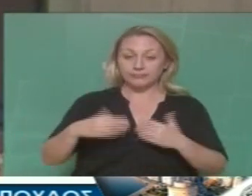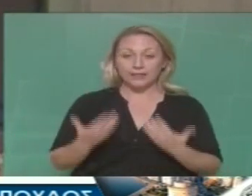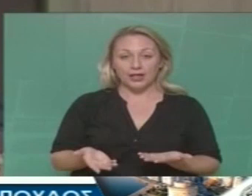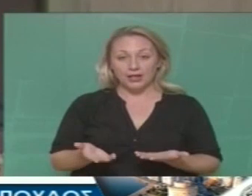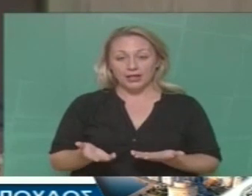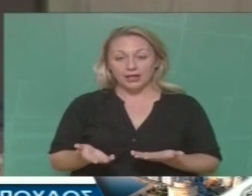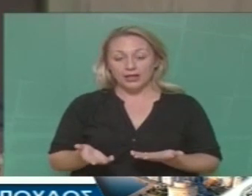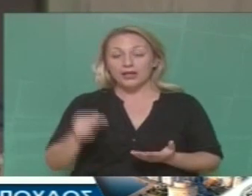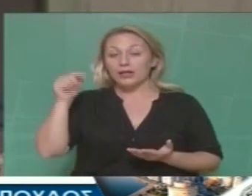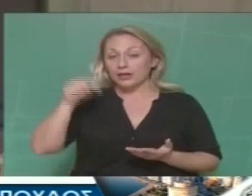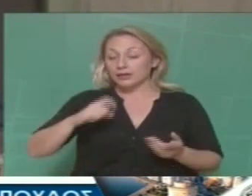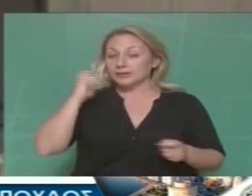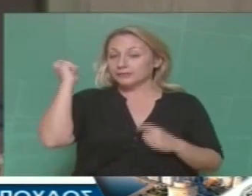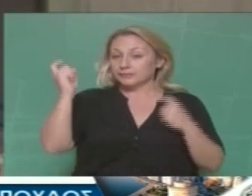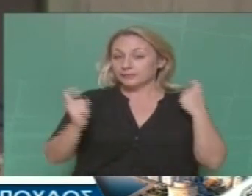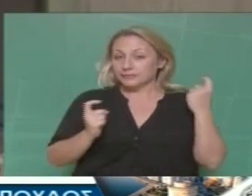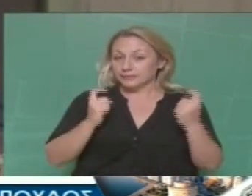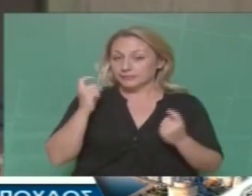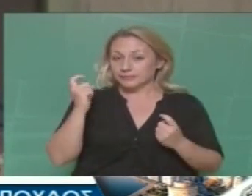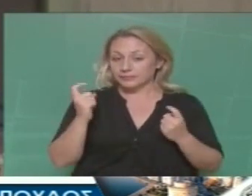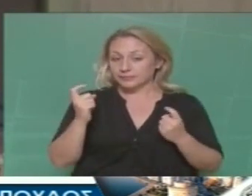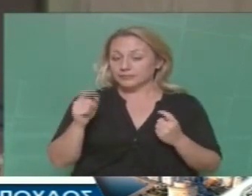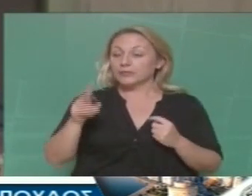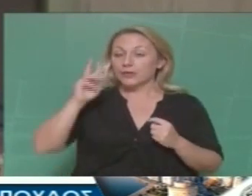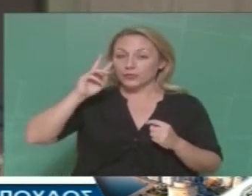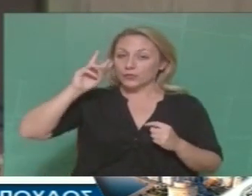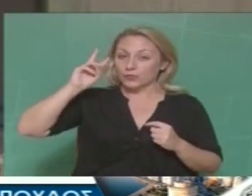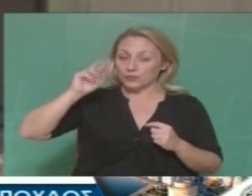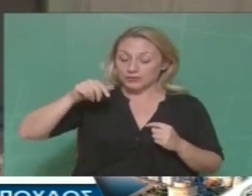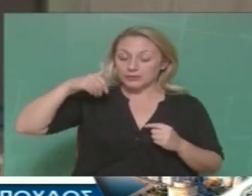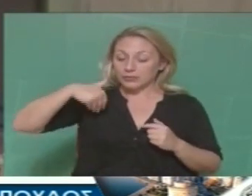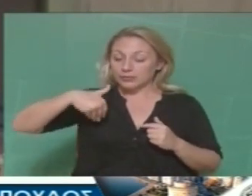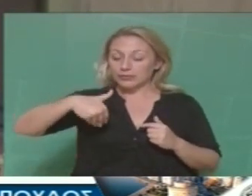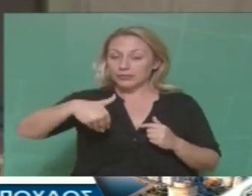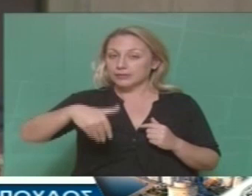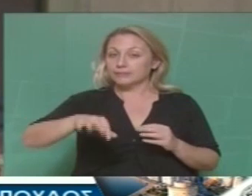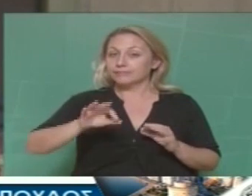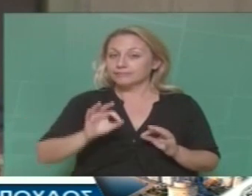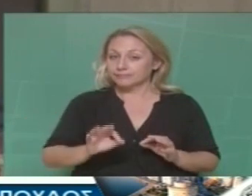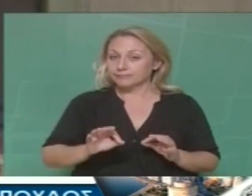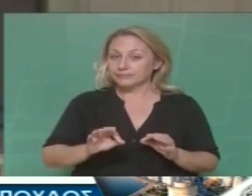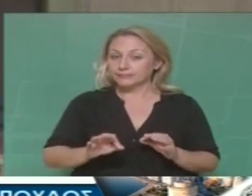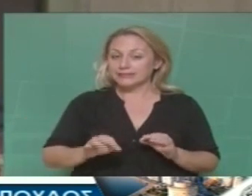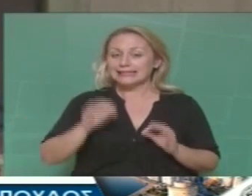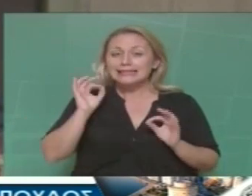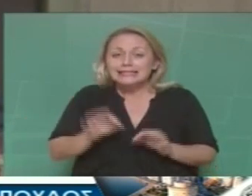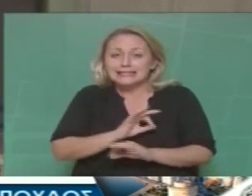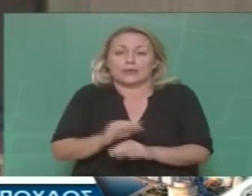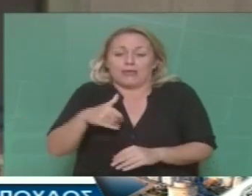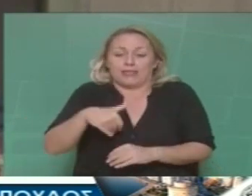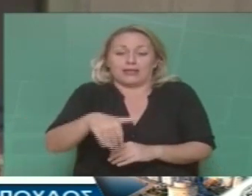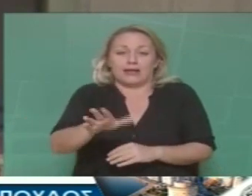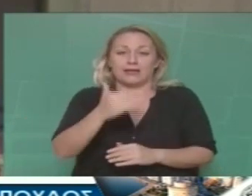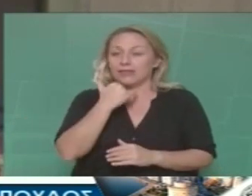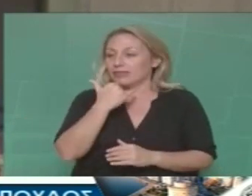Αλλά και θα αναρωτηθούμε. Μπροστά σε αυτό το οποίο έρχεται, το οποίο θα έρθει αντικειμενικά, δεν θα